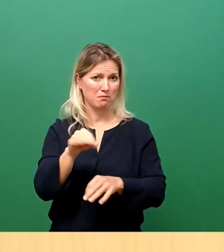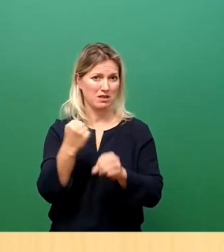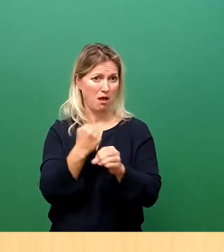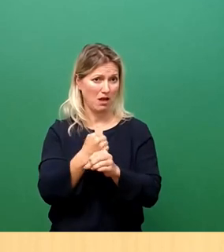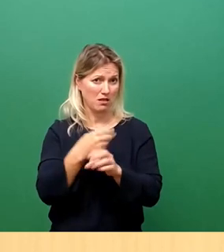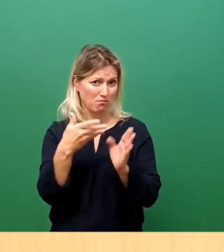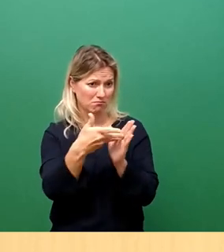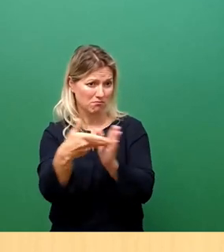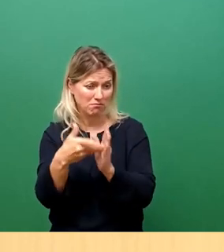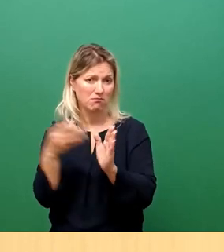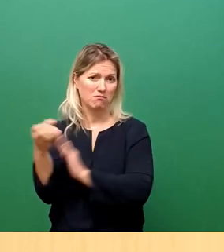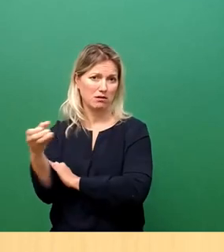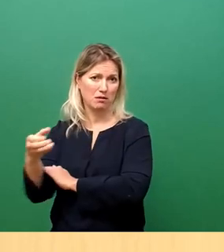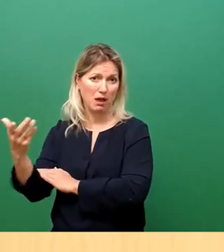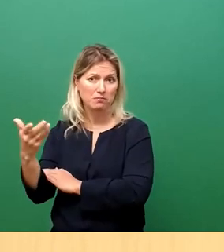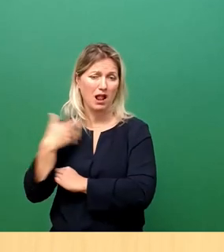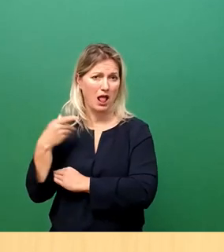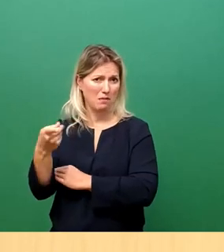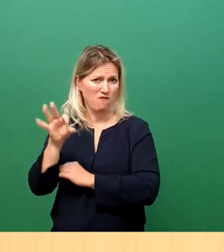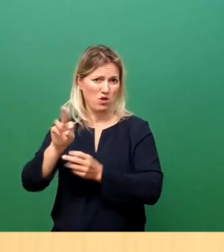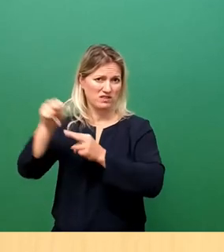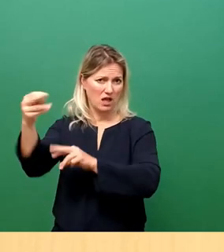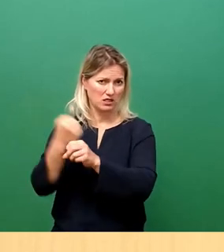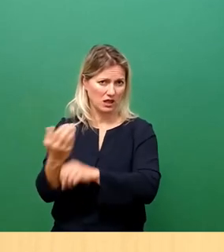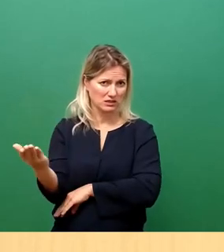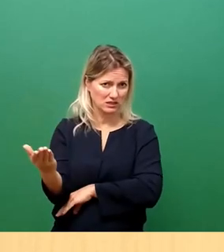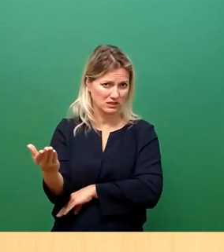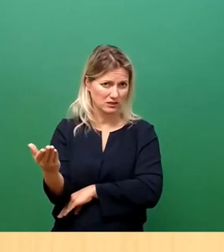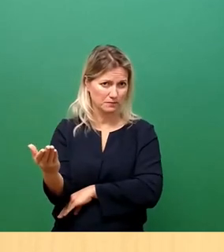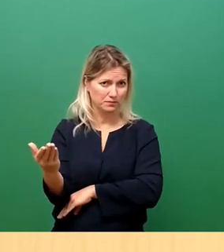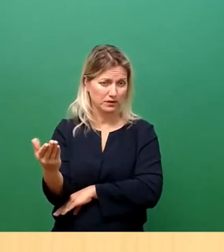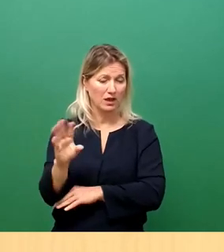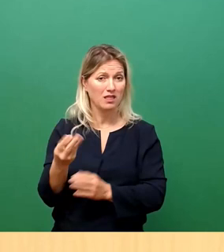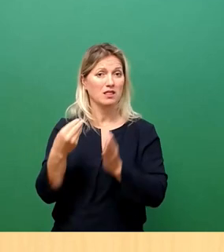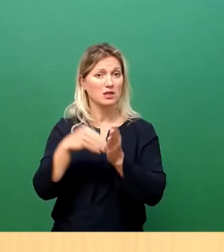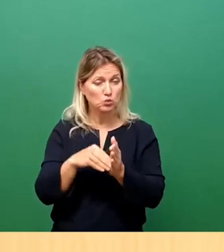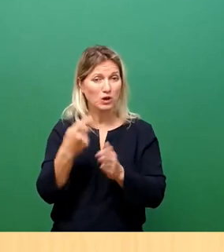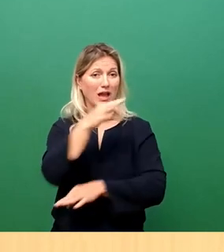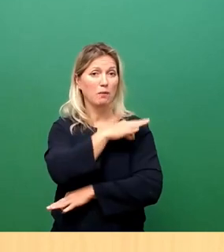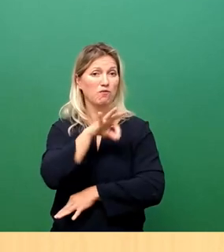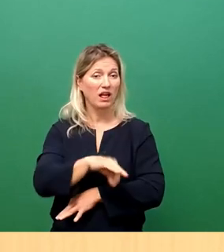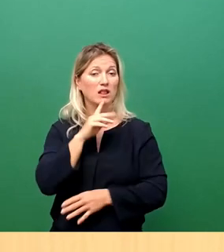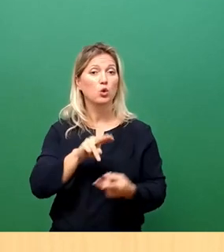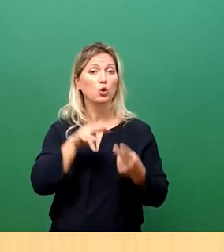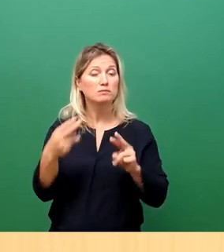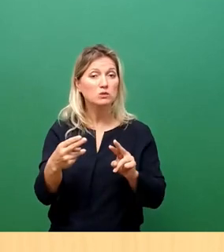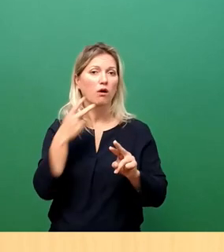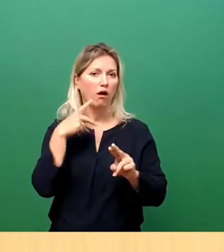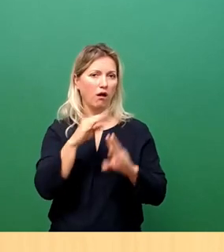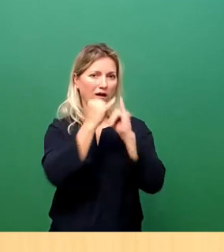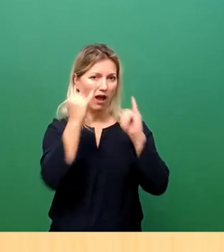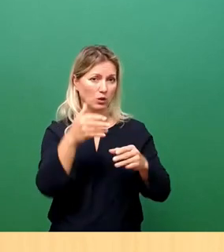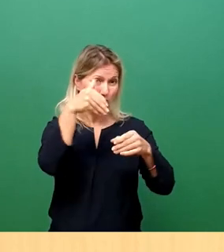wären sicherlich an anderer Stelle besser aufgehoben. Gleichzeitig verursacht die Umsetzung der Impfpflicht auch in den Einrichtungen einen sehr hohen Aufwand.